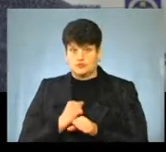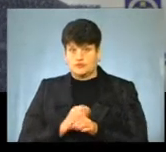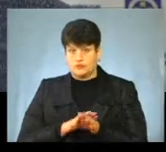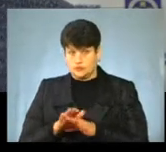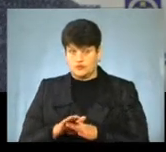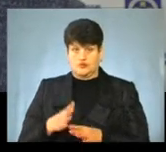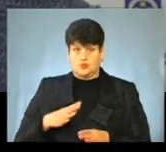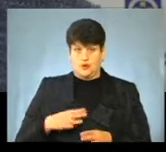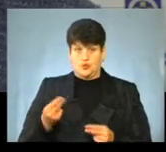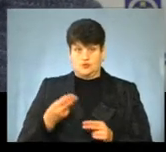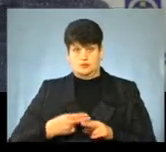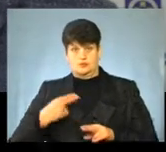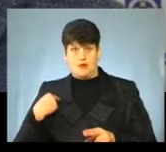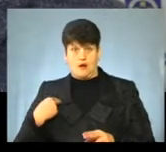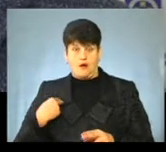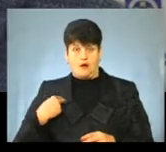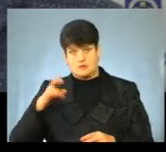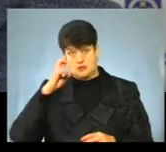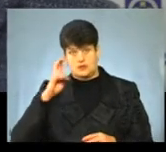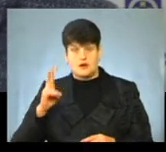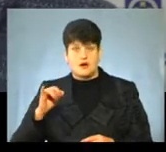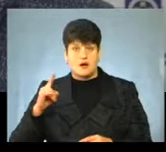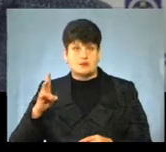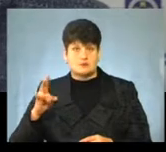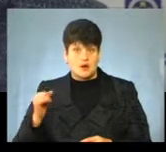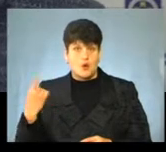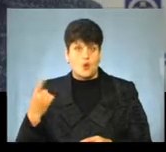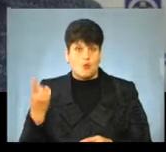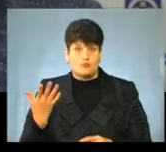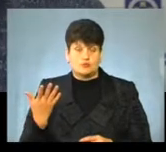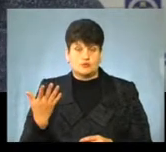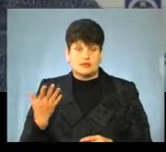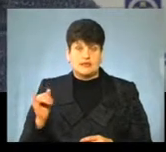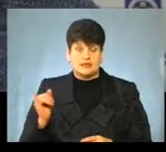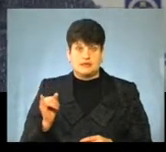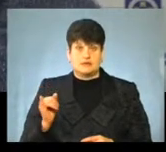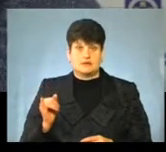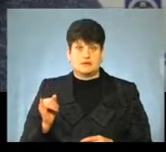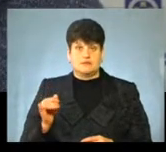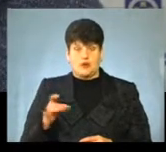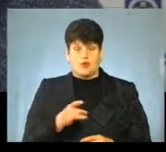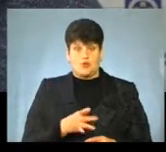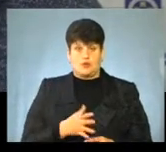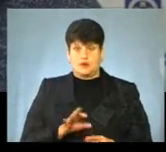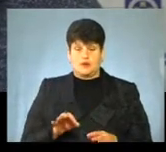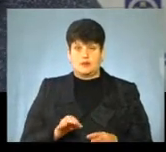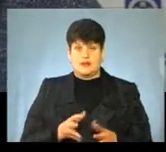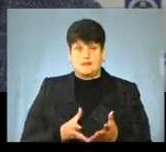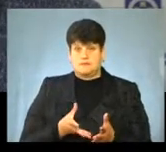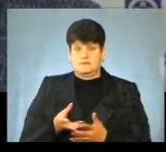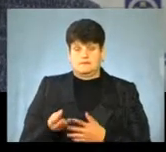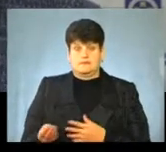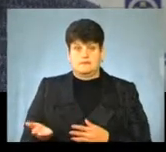виконання роботи, а казначейство в області і, відповідно, казначейські служби по районах не проводять